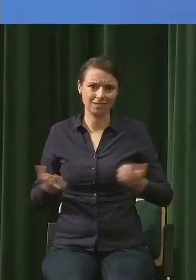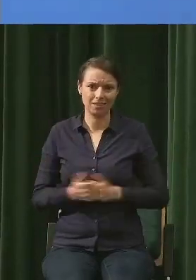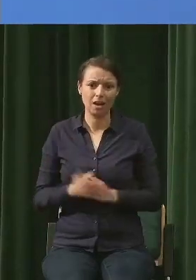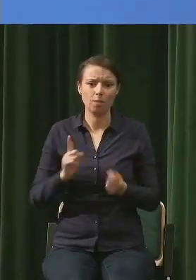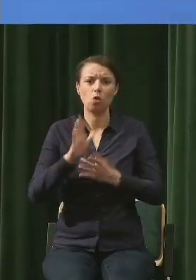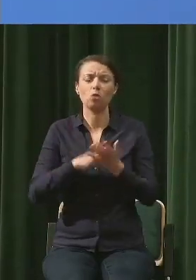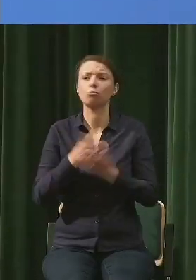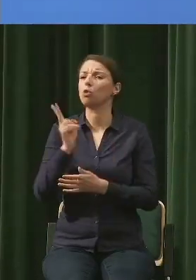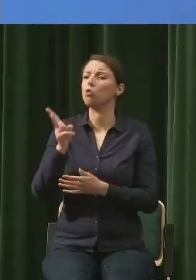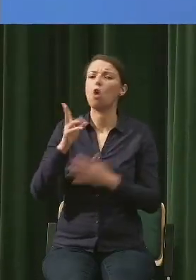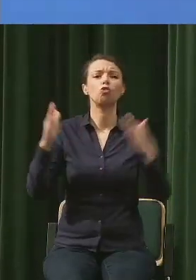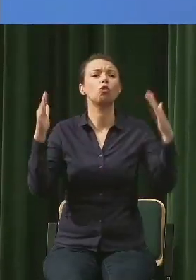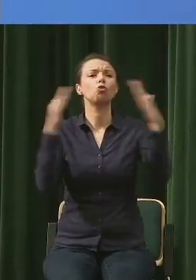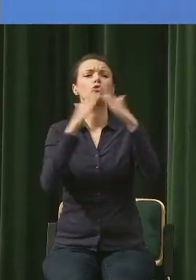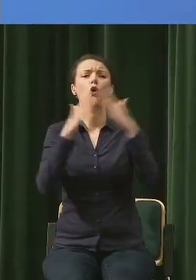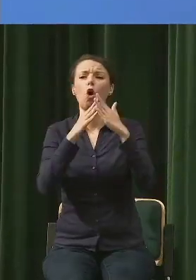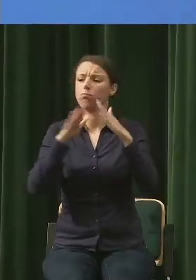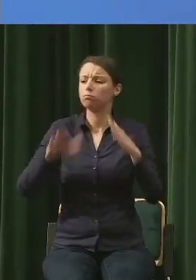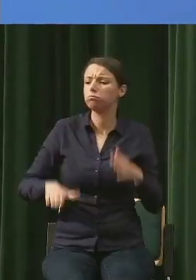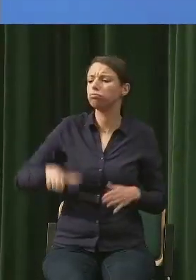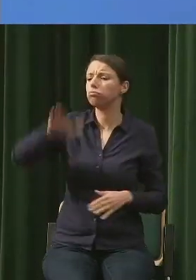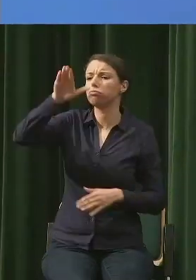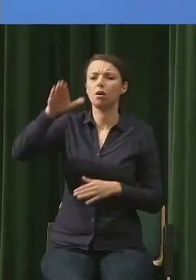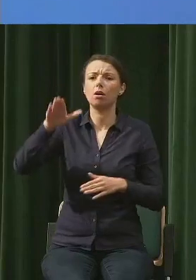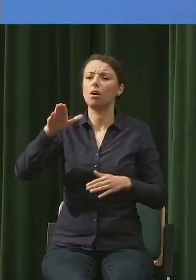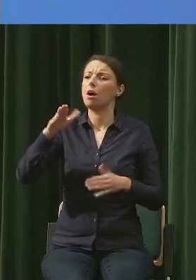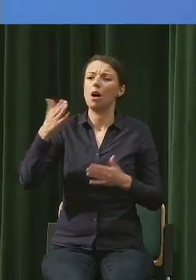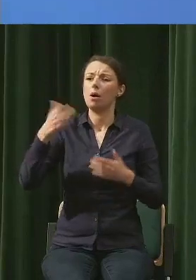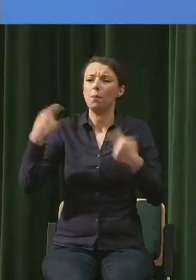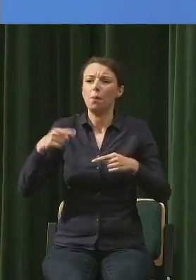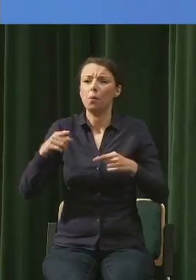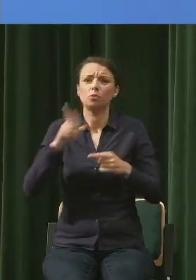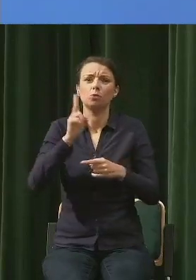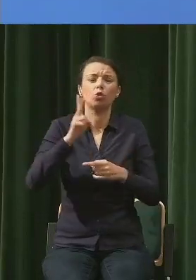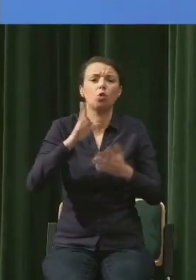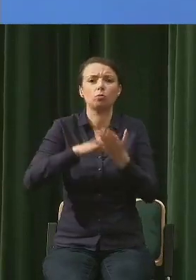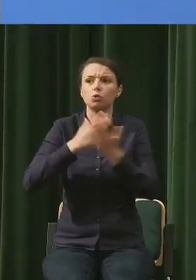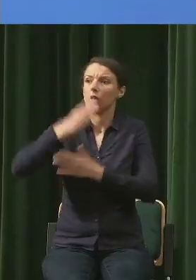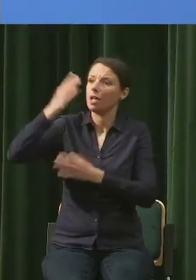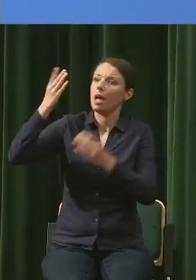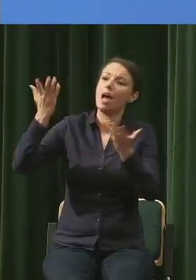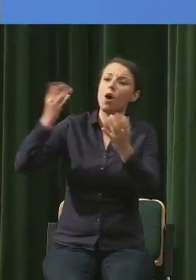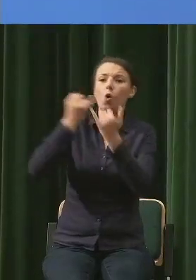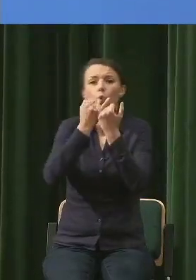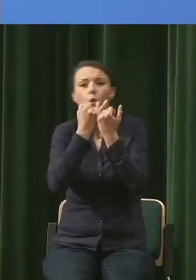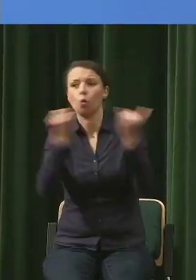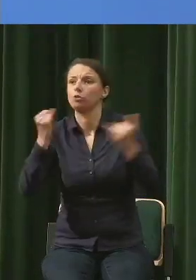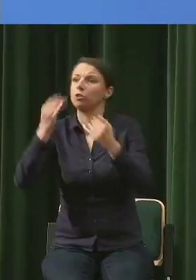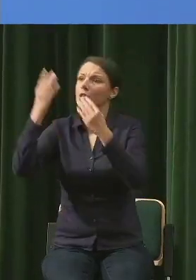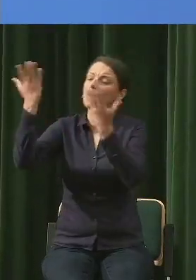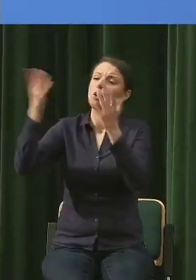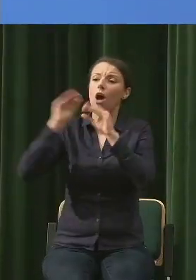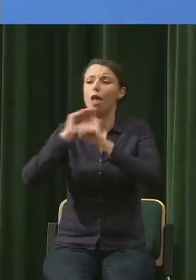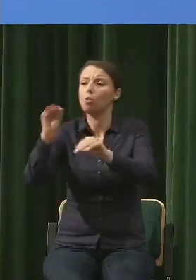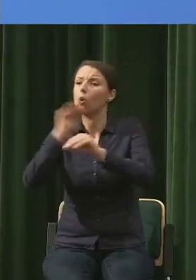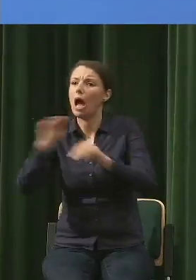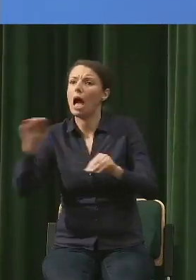domu, w którym był szacunek dla literatury, dla edukacji. Więc uładują tych śmietników wszystko, tych pieców i palą. I w ogóle nawet nie